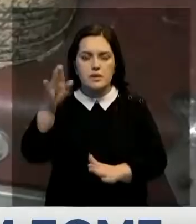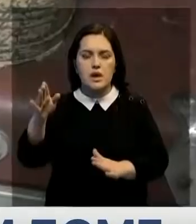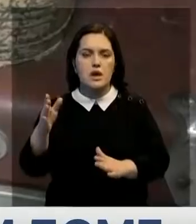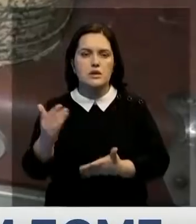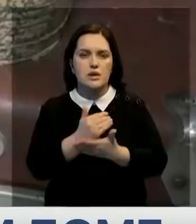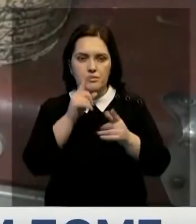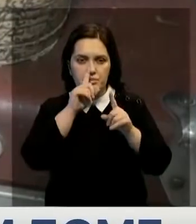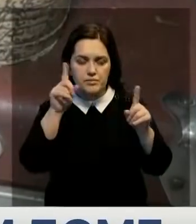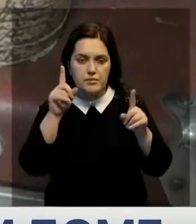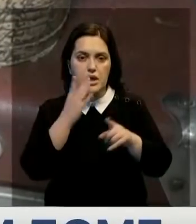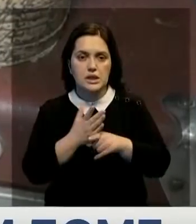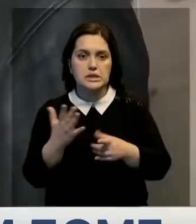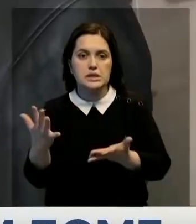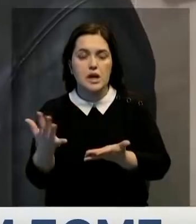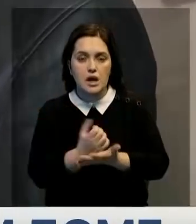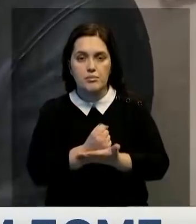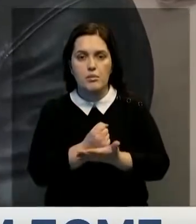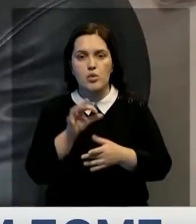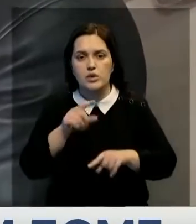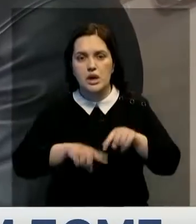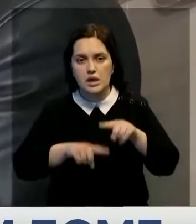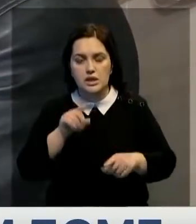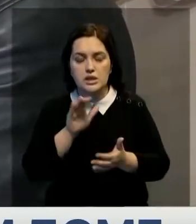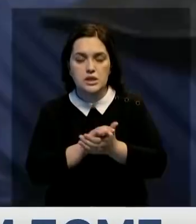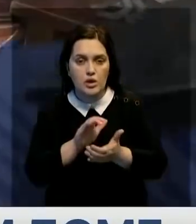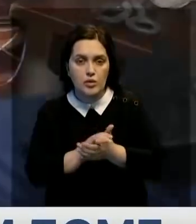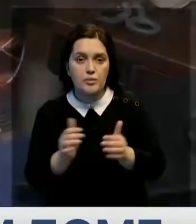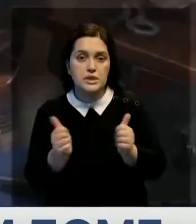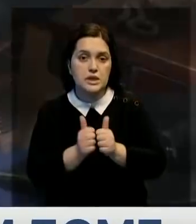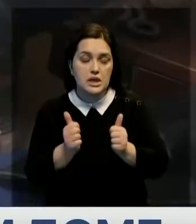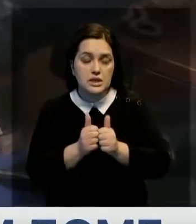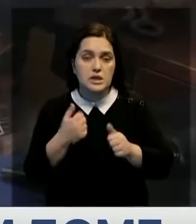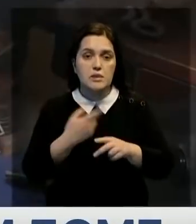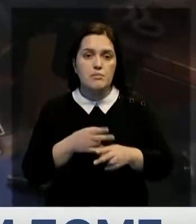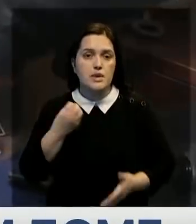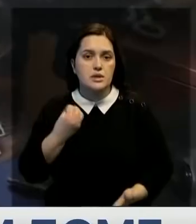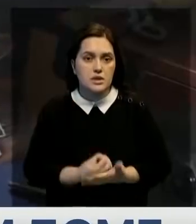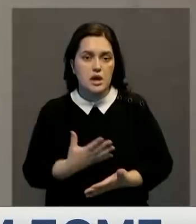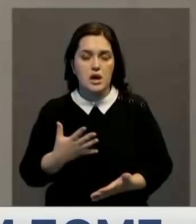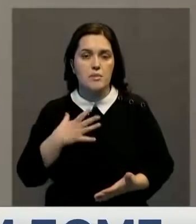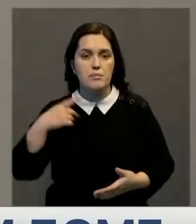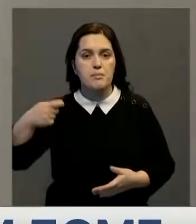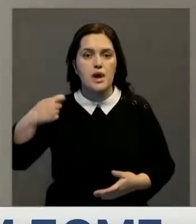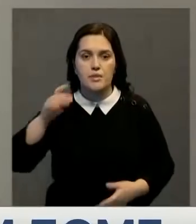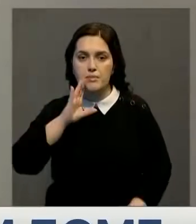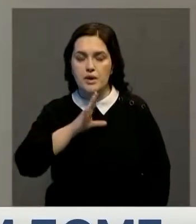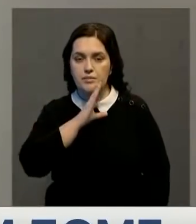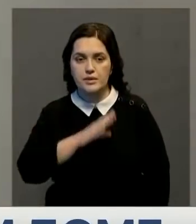Необычные вещи, говорит, доставались ему от родных, знакомых и соседей. В числе самых дорогих – прялка мамы.